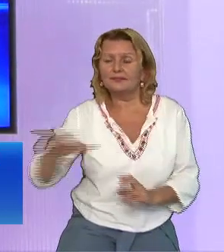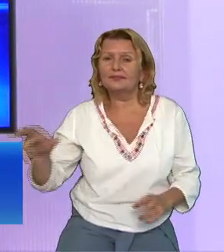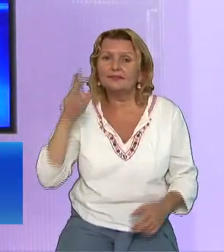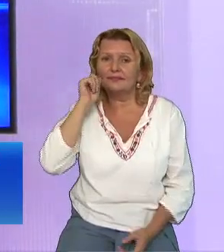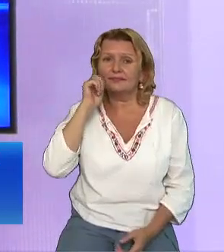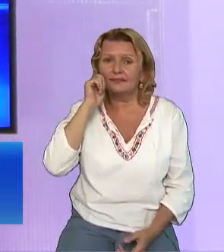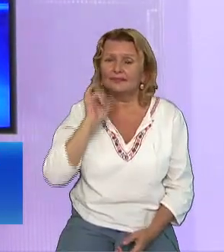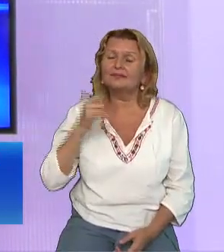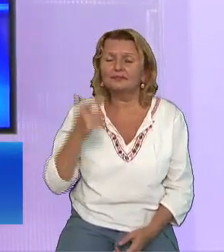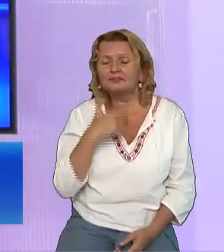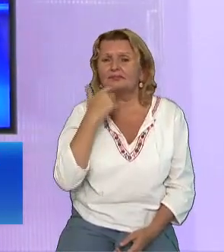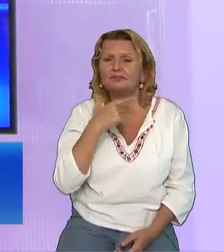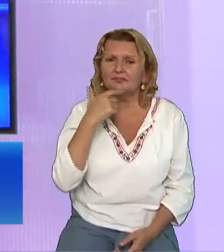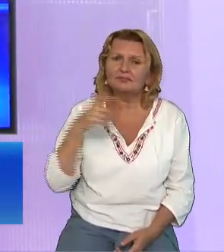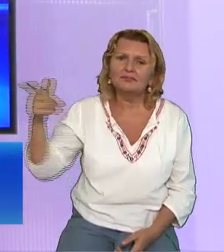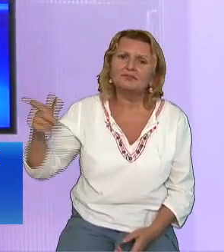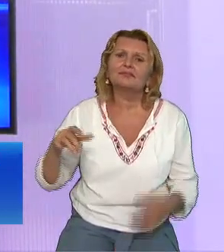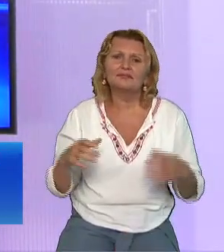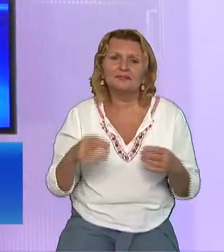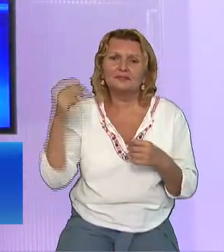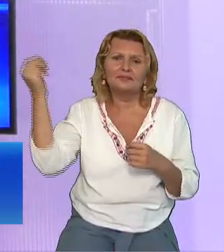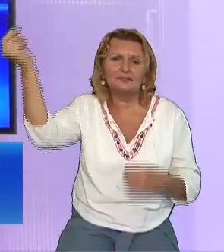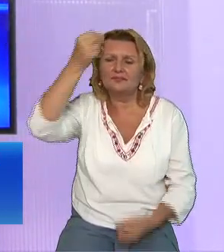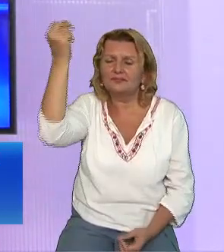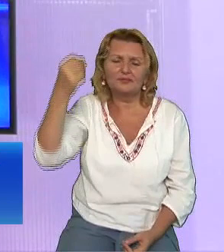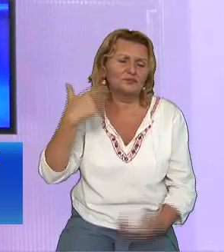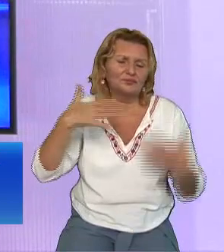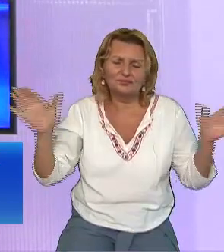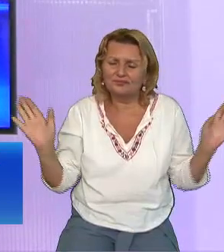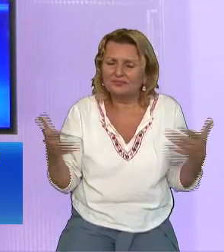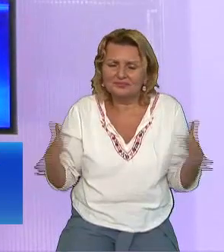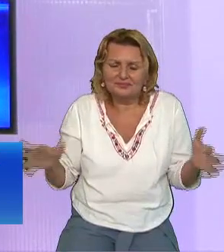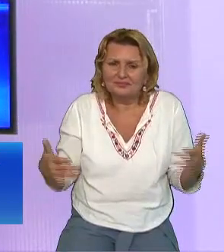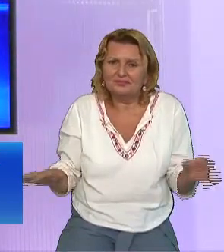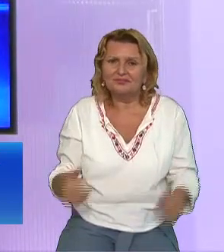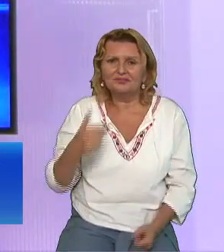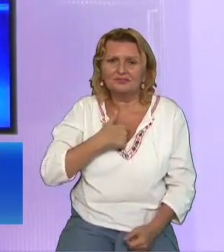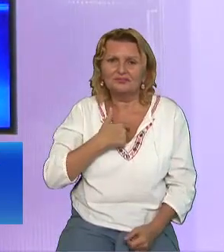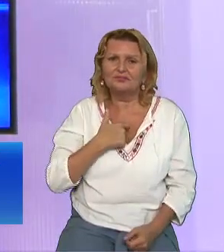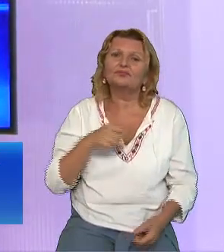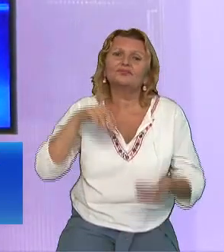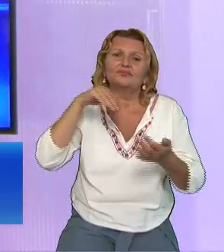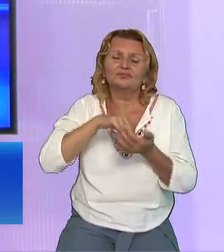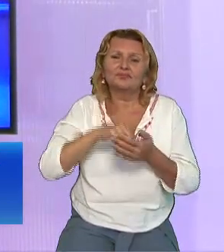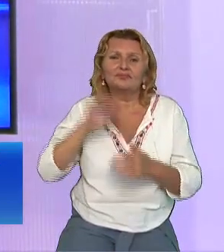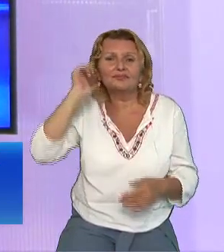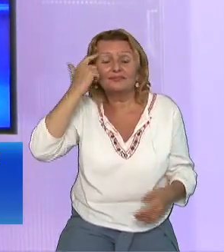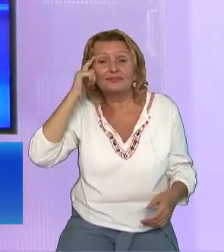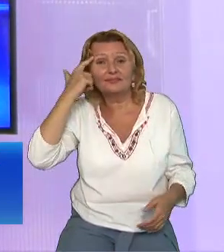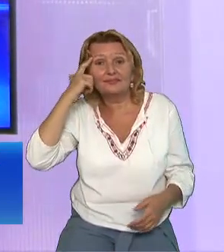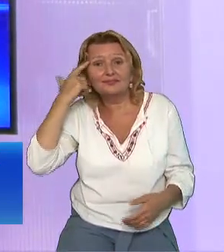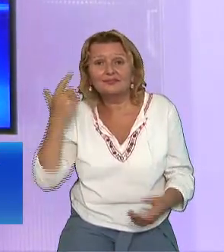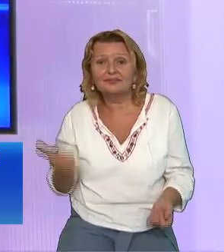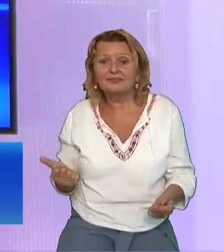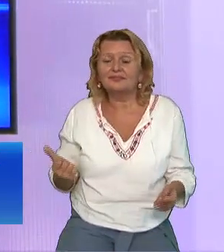acolo despre faptul că Dumnezeu nu există Despre faptul că noi ar trebui să credem în natură și în materie Și așa mai departe